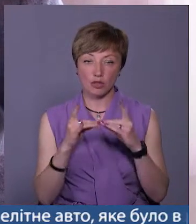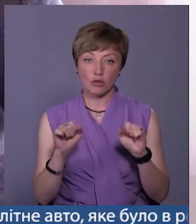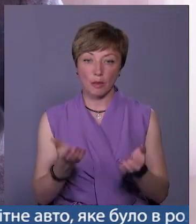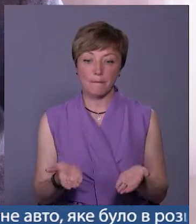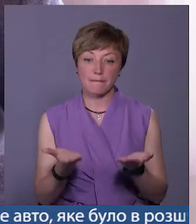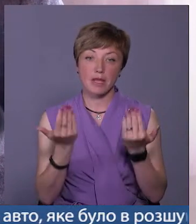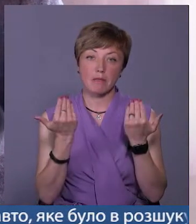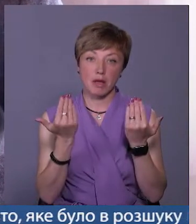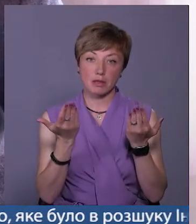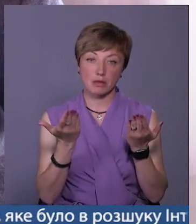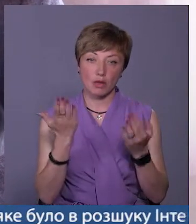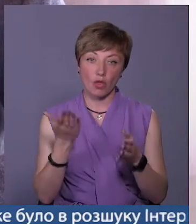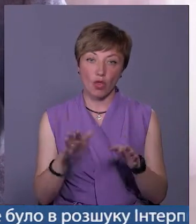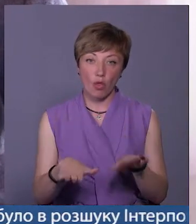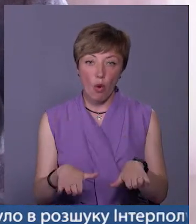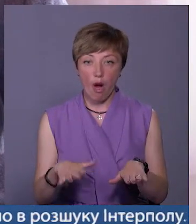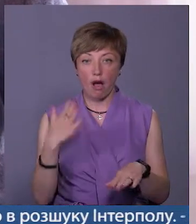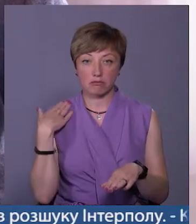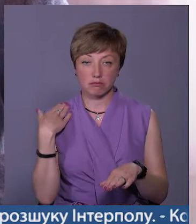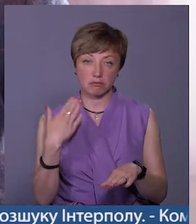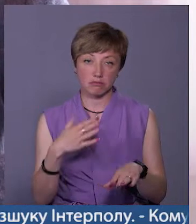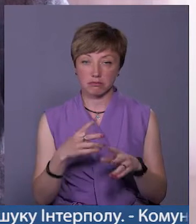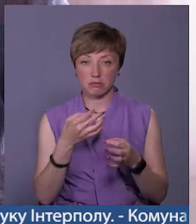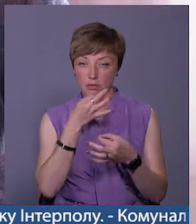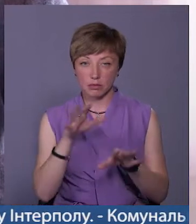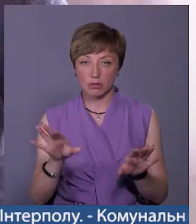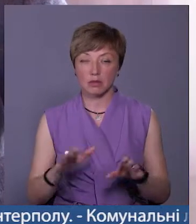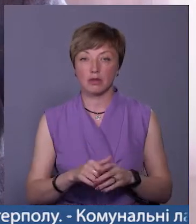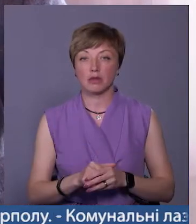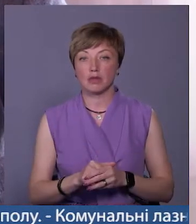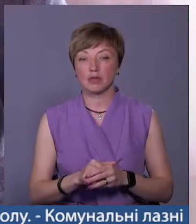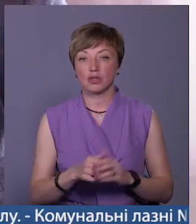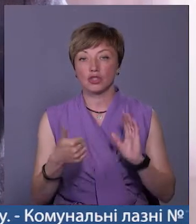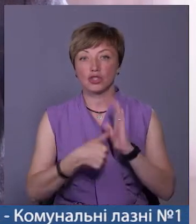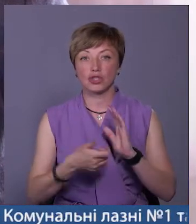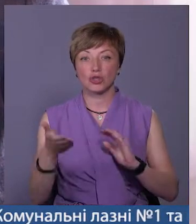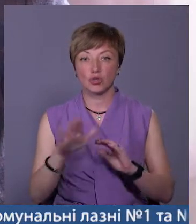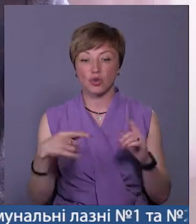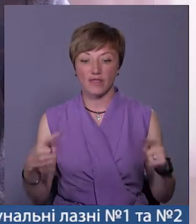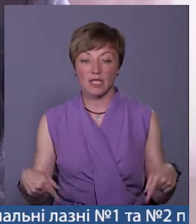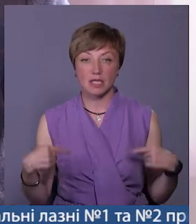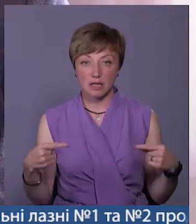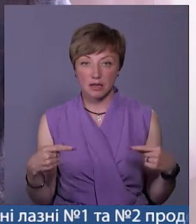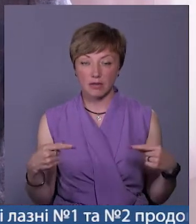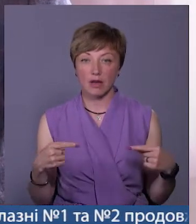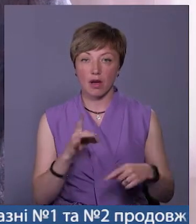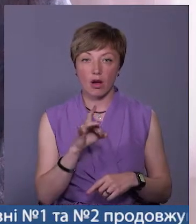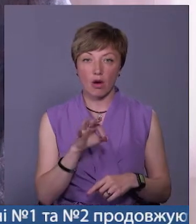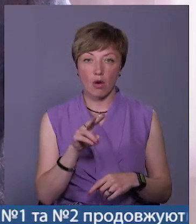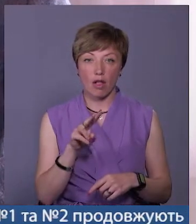підніматися або тулуп, або ноги. Це шість інвалідних візків, ролатори,